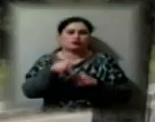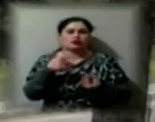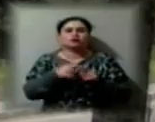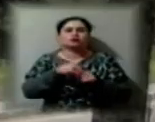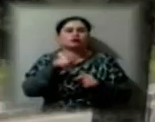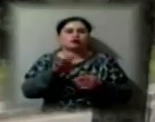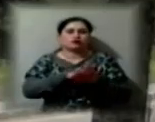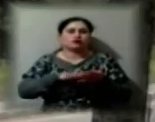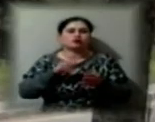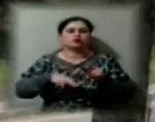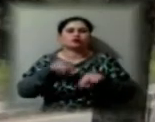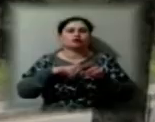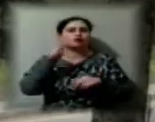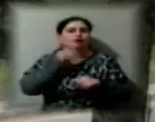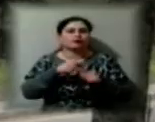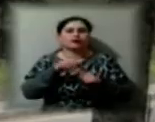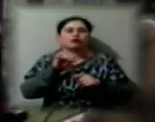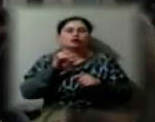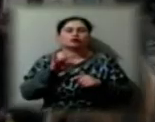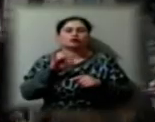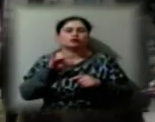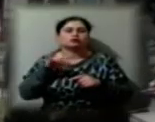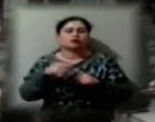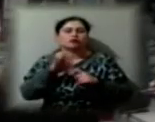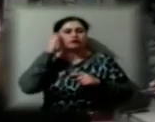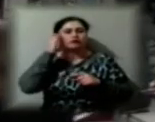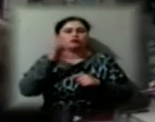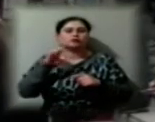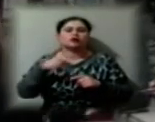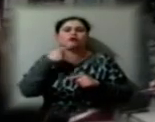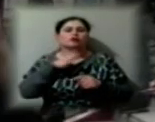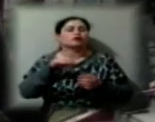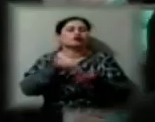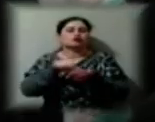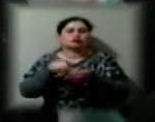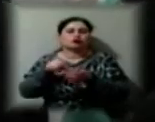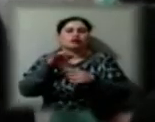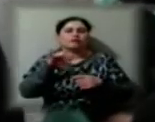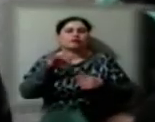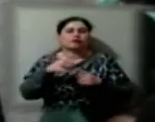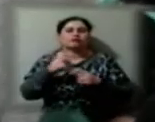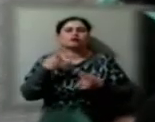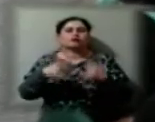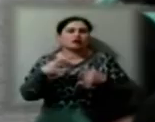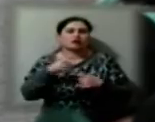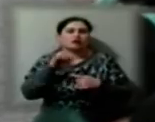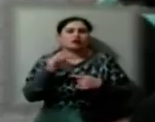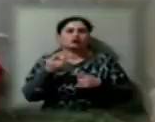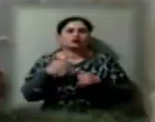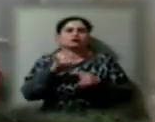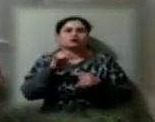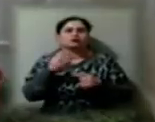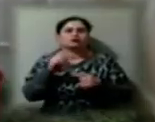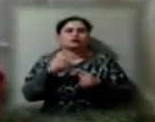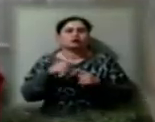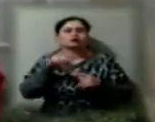Україна. Віктор Тоцький, голова ОСББ, неодноразово брав участь у ефірах на телебаченні та радіо. Через соцмережі чоловік закликав